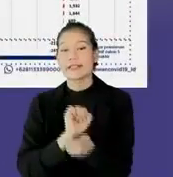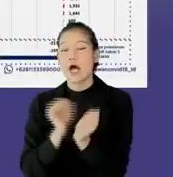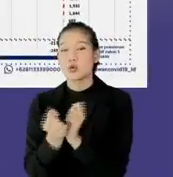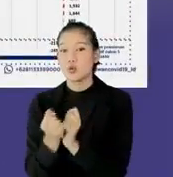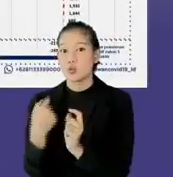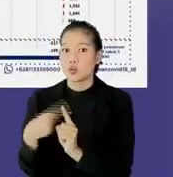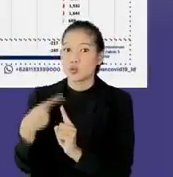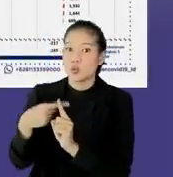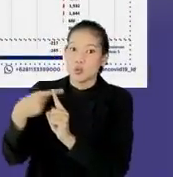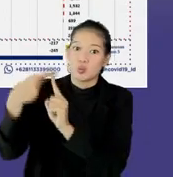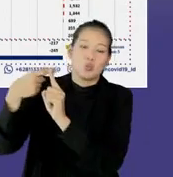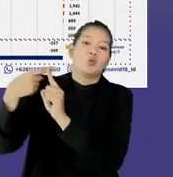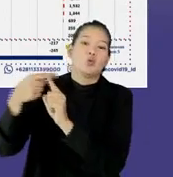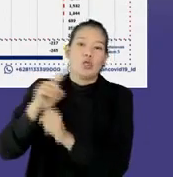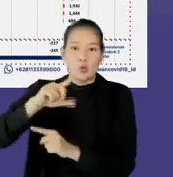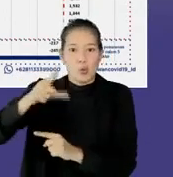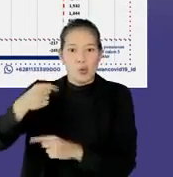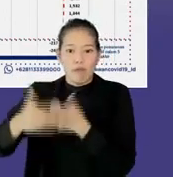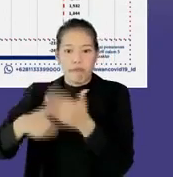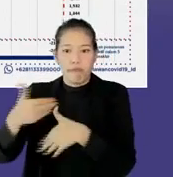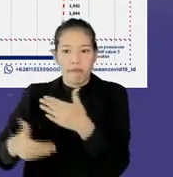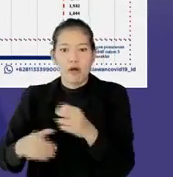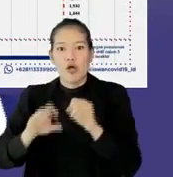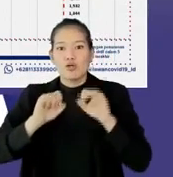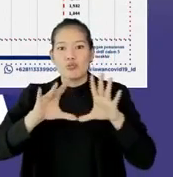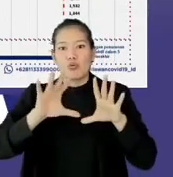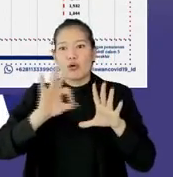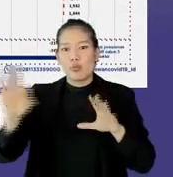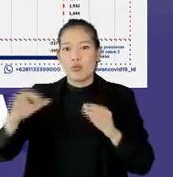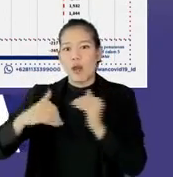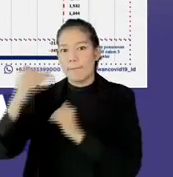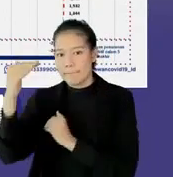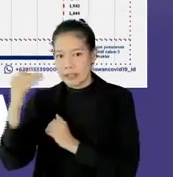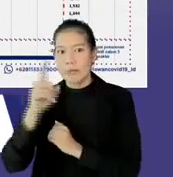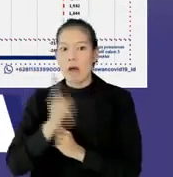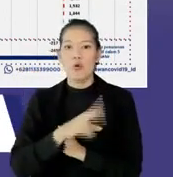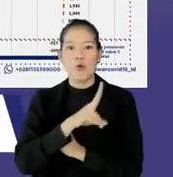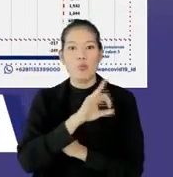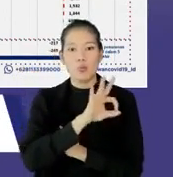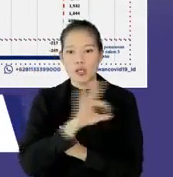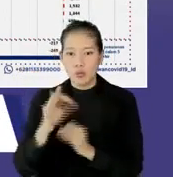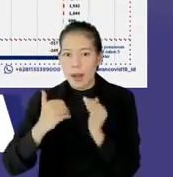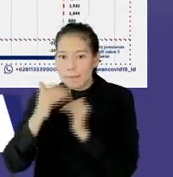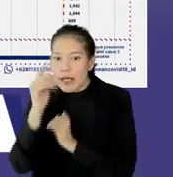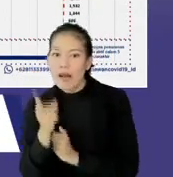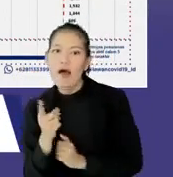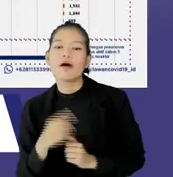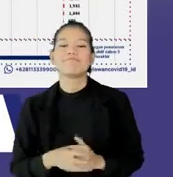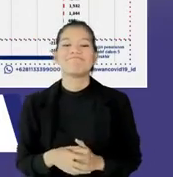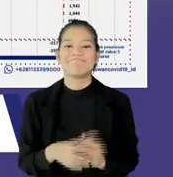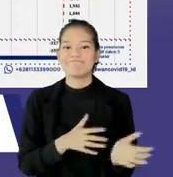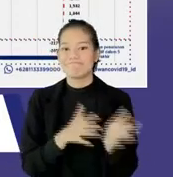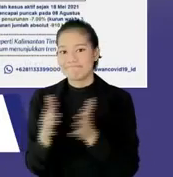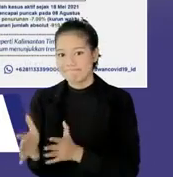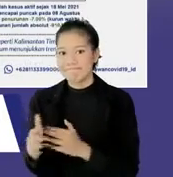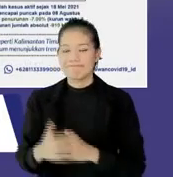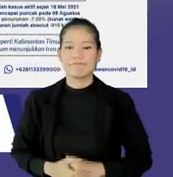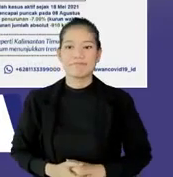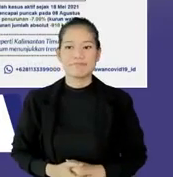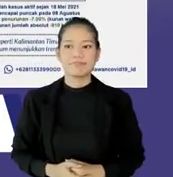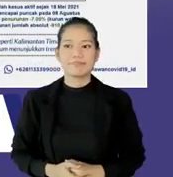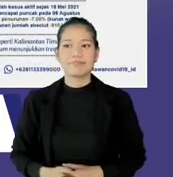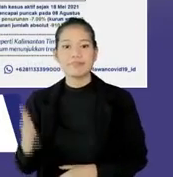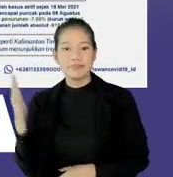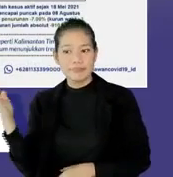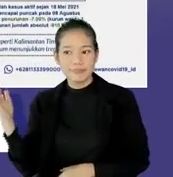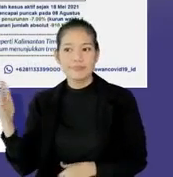kasus aktifnya sangat signifikan, dalam 1 bulan terakhir lebih dari 10 ribu, bahkan ada yang lebih dari 20 ribu. Kita lanjut ke slide berikutnya, Dr. Lula,